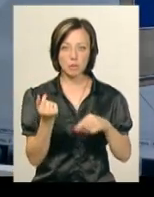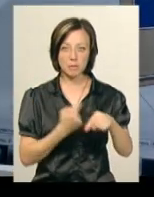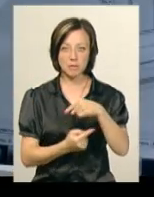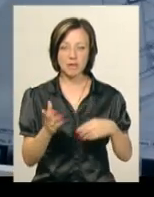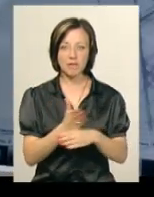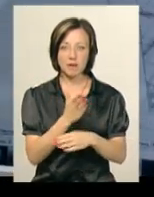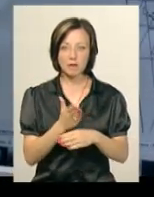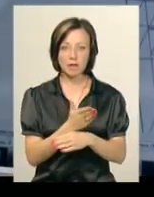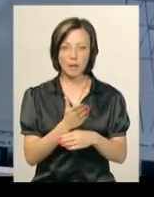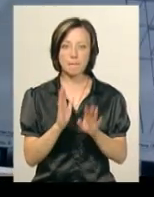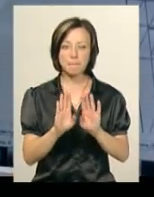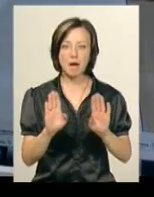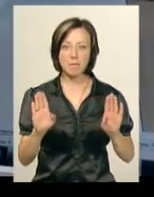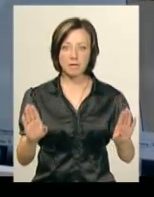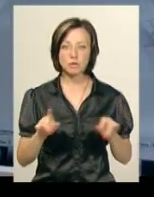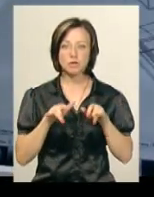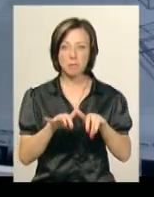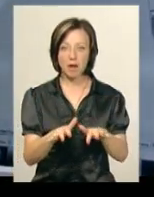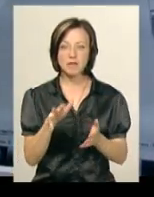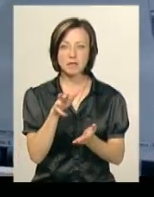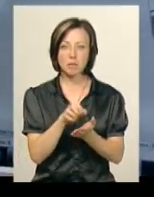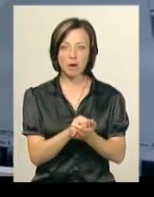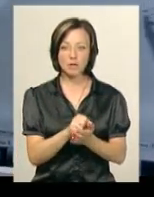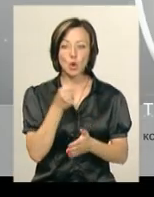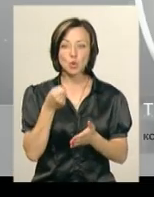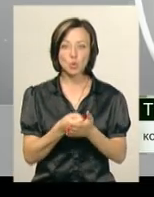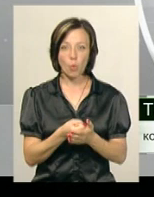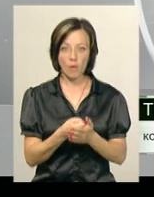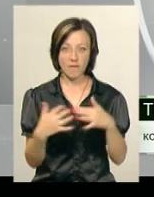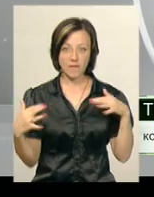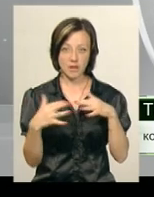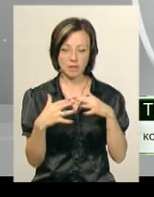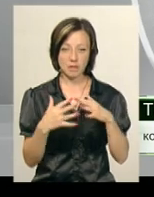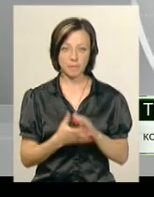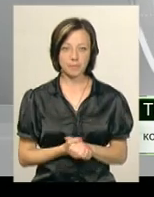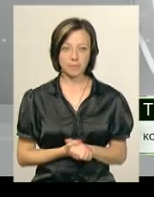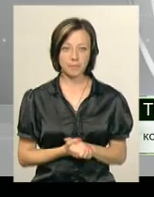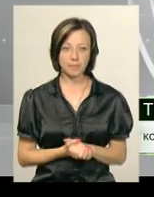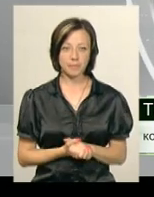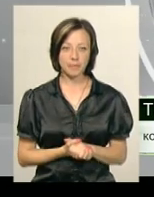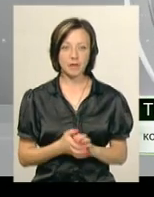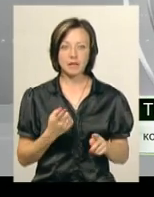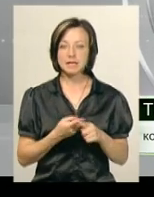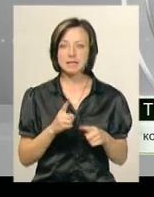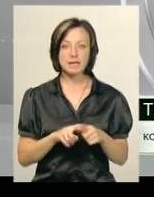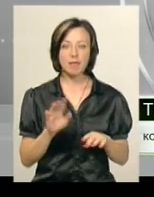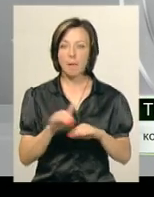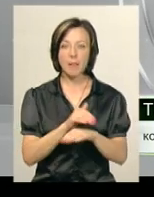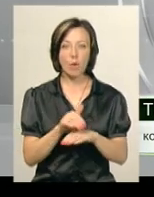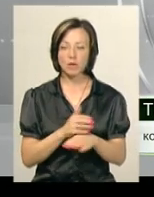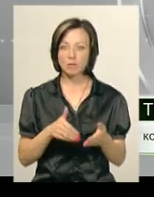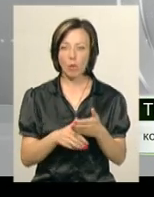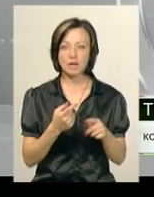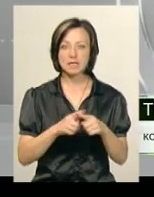виготовлення меблів. Це та справа, якою він займався до війни. «Це не благодійна допомога, це грантова допомога.